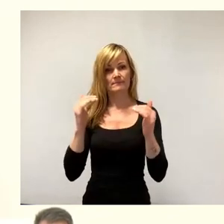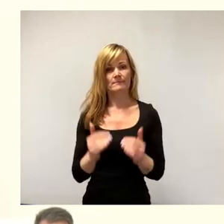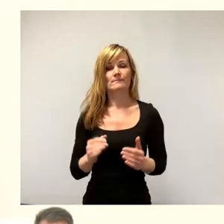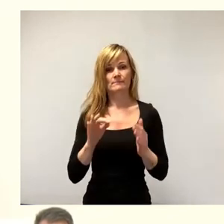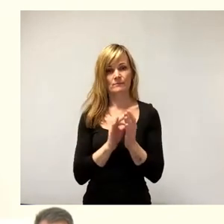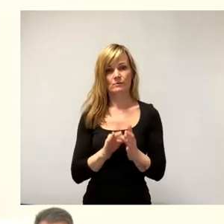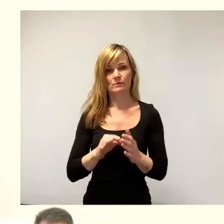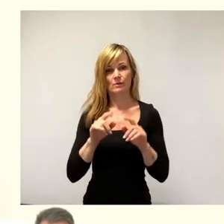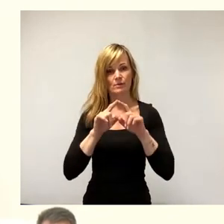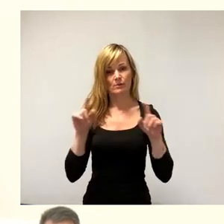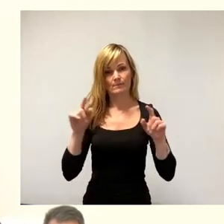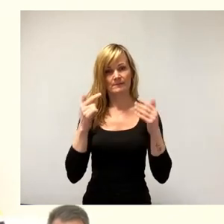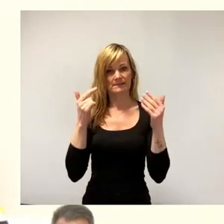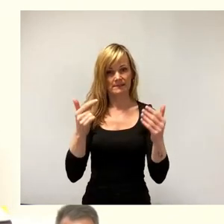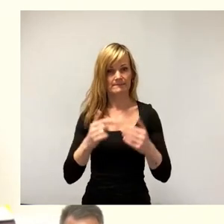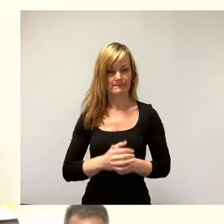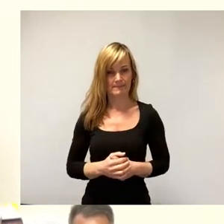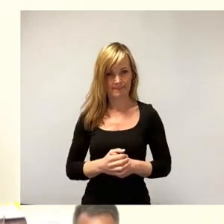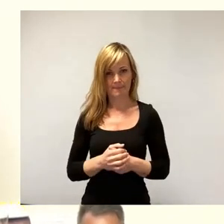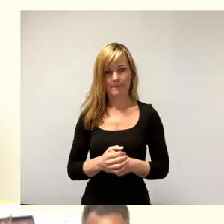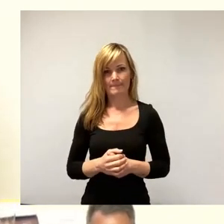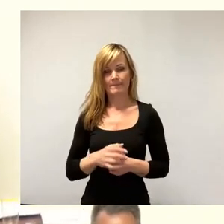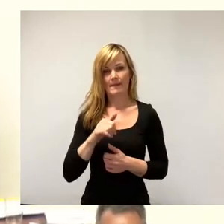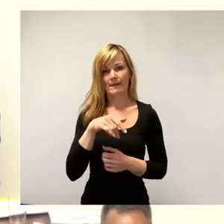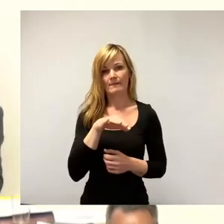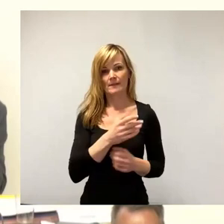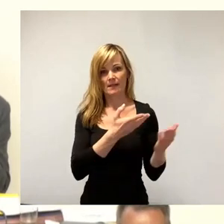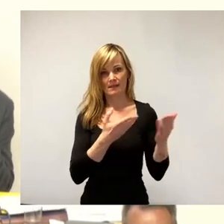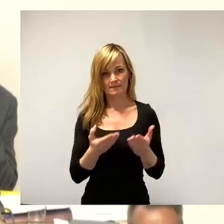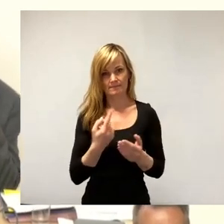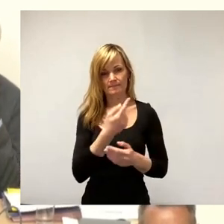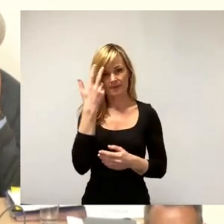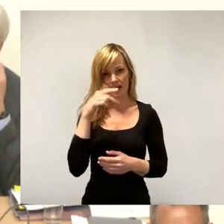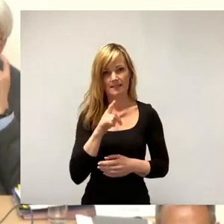Hier ist einreichende Fraktion, die AfD-Fraktion. Herr Latzinski, bitte schön.